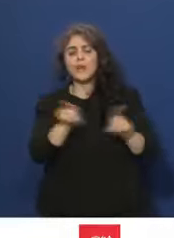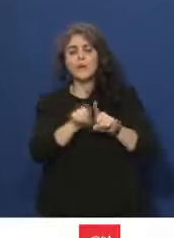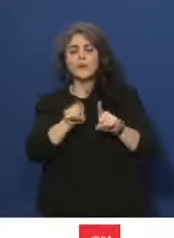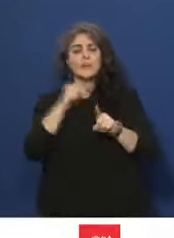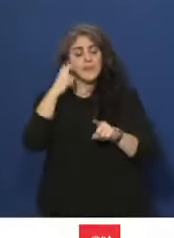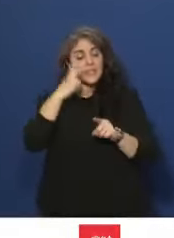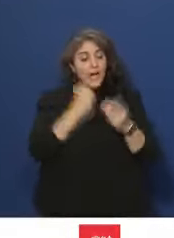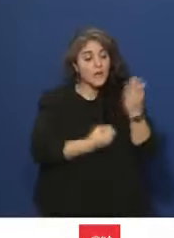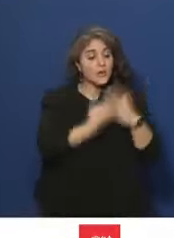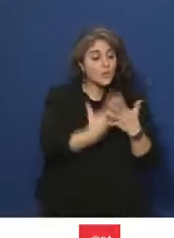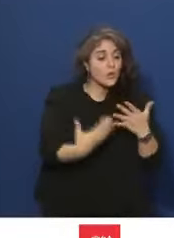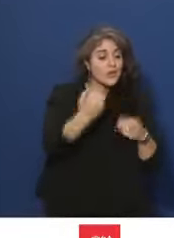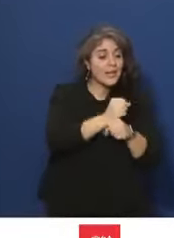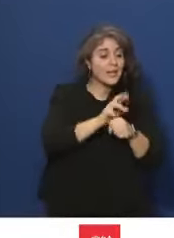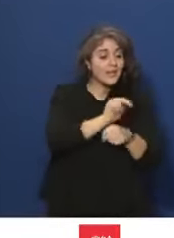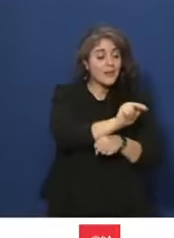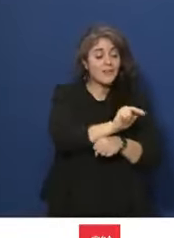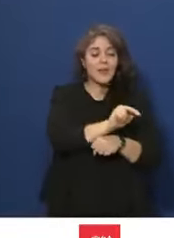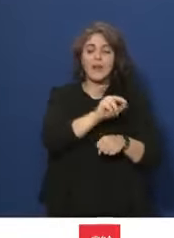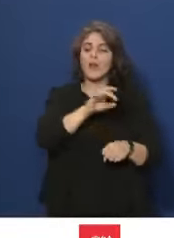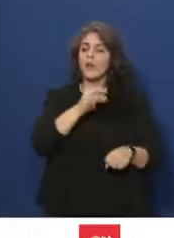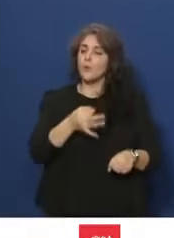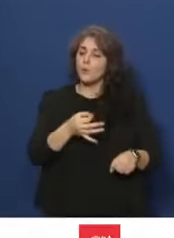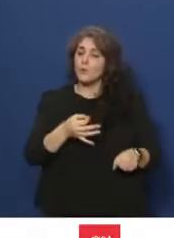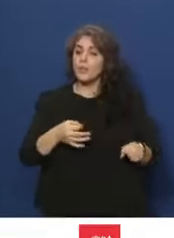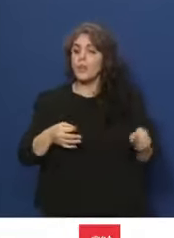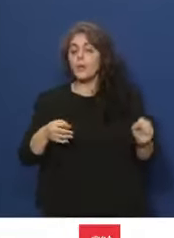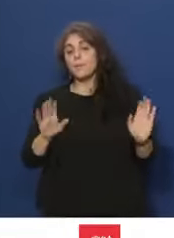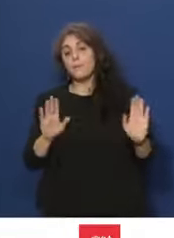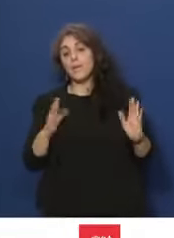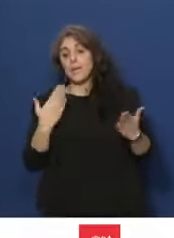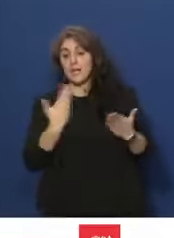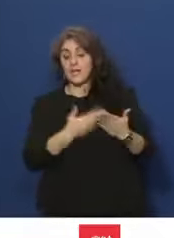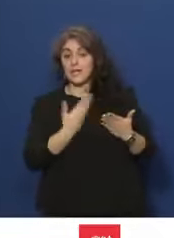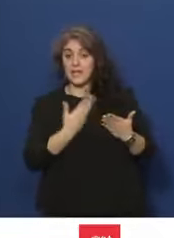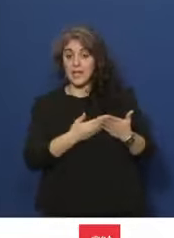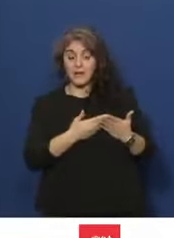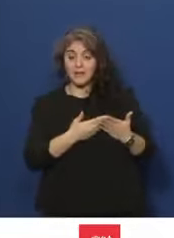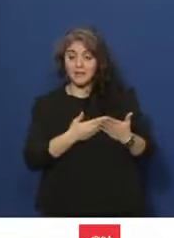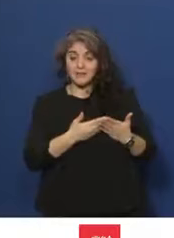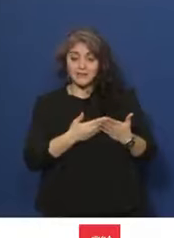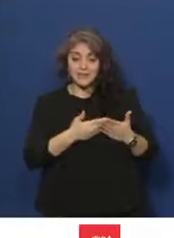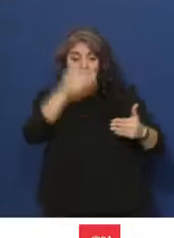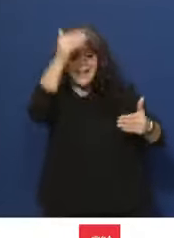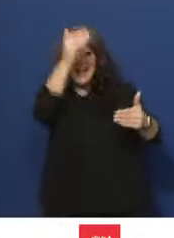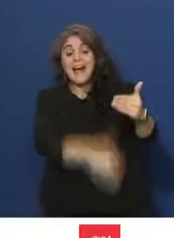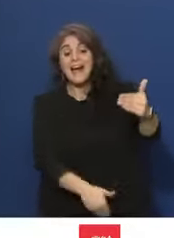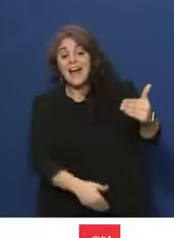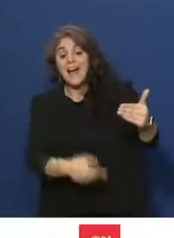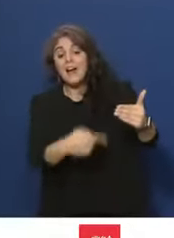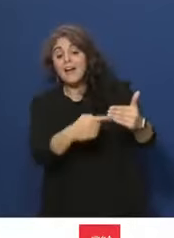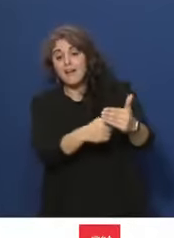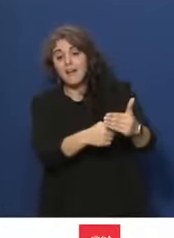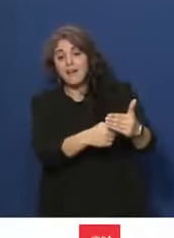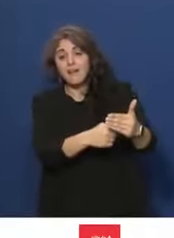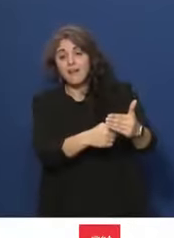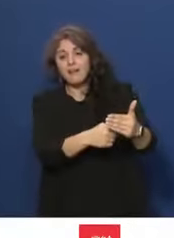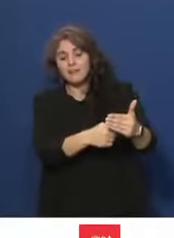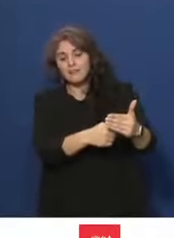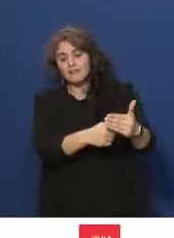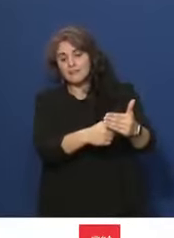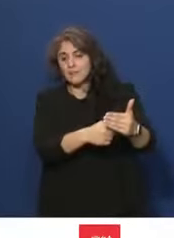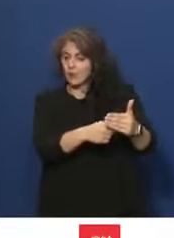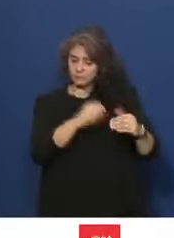édifiée. Mais chacun comprend bien que ce terme sera très postérieur à l'inauguration de la cité administrative